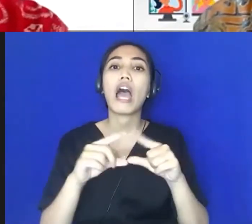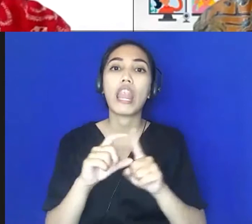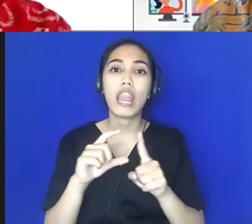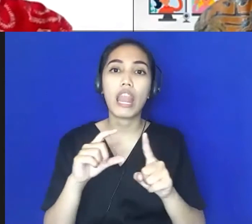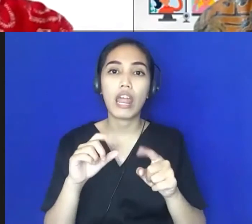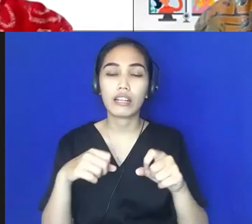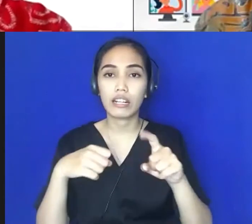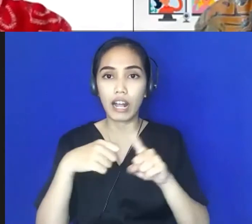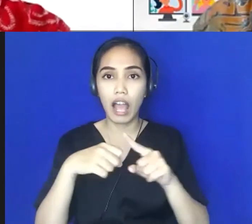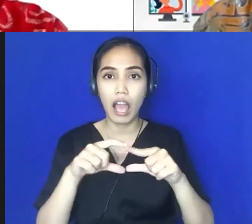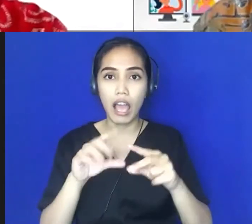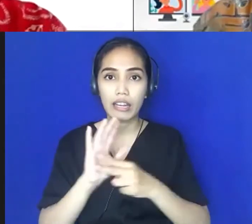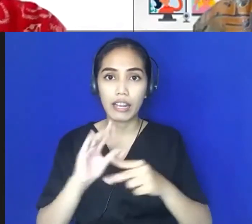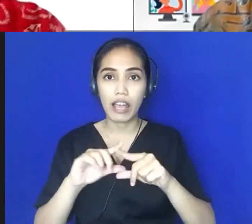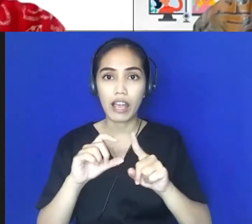Impressive, Prof.